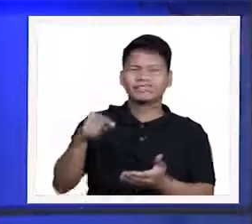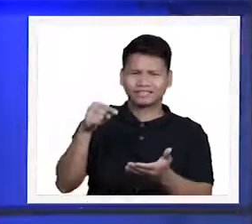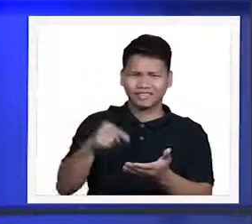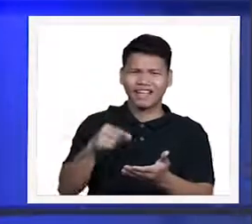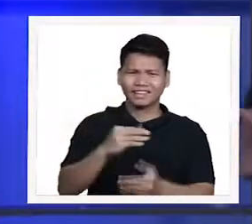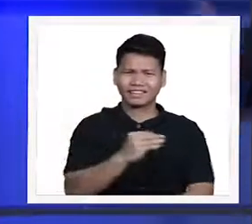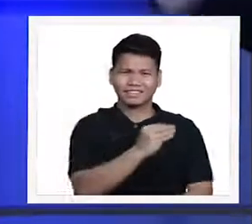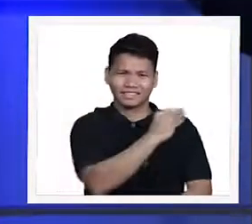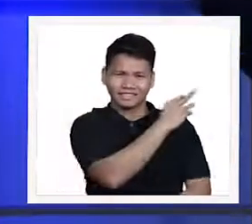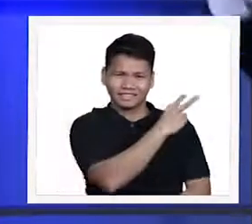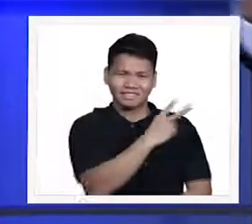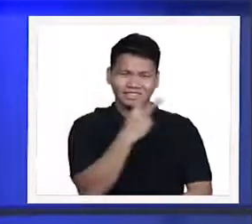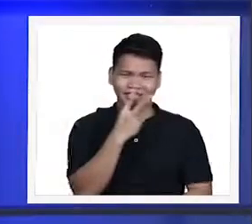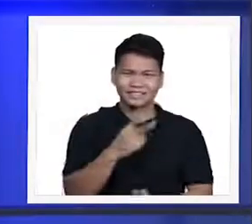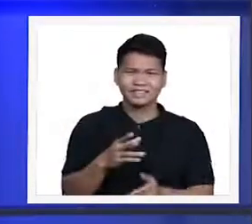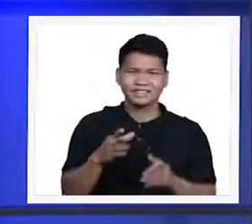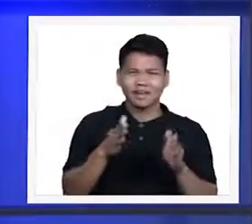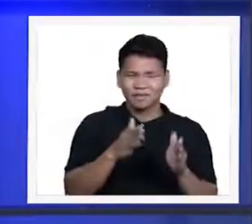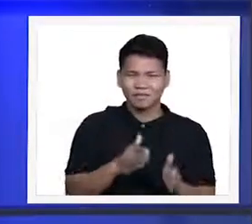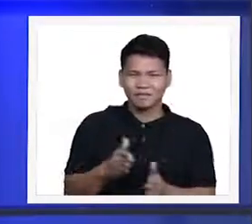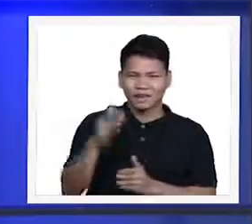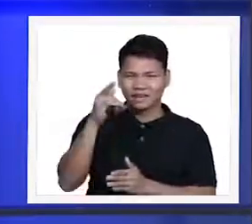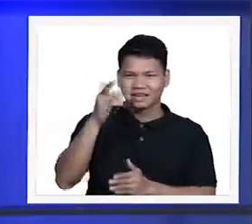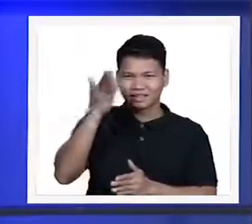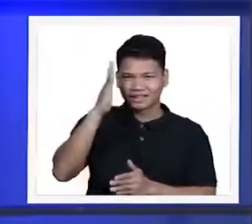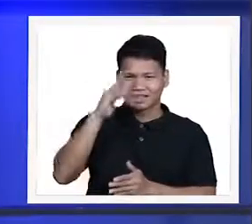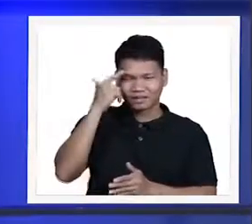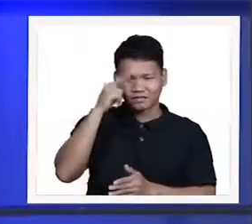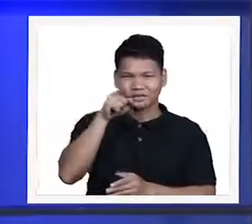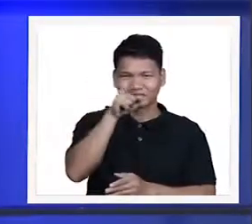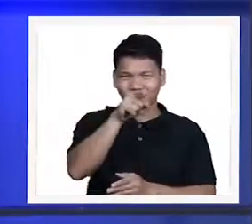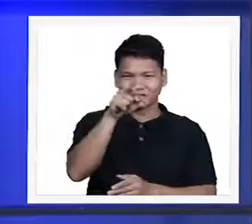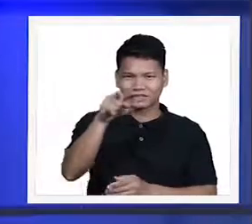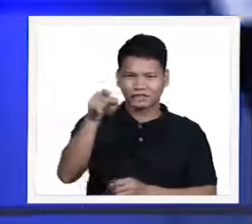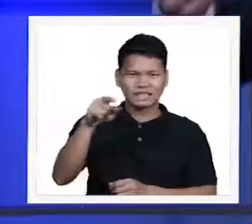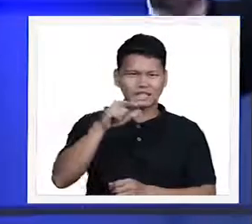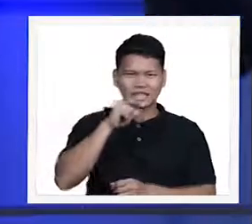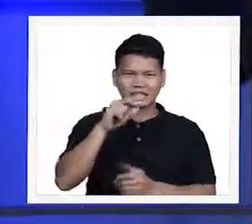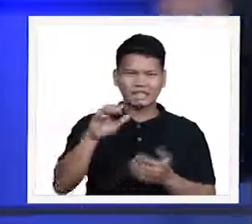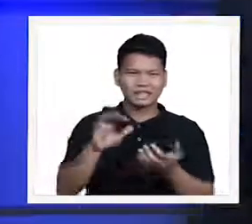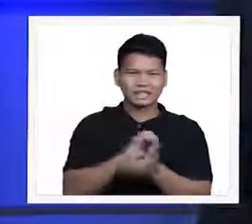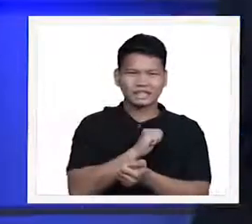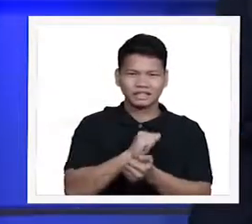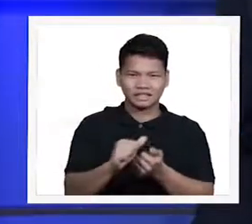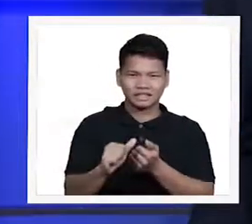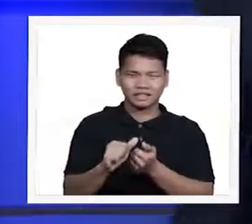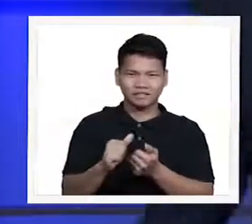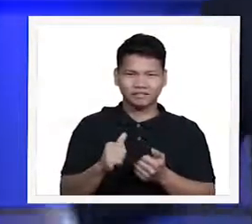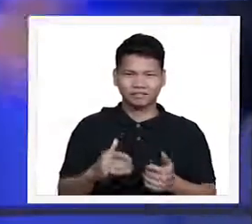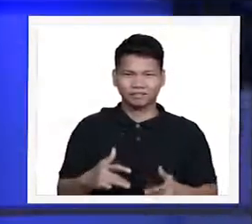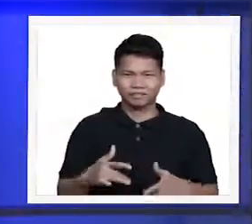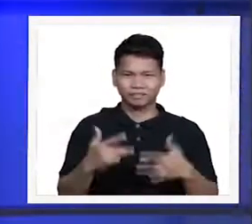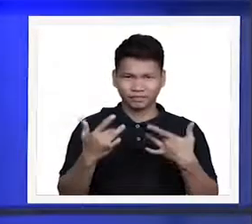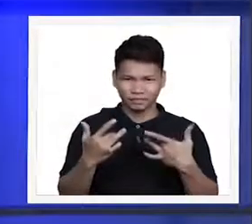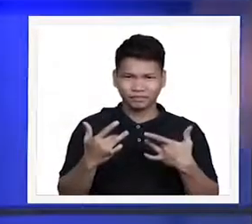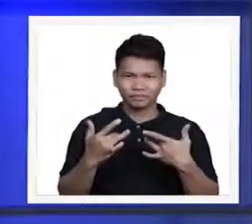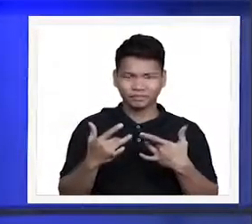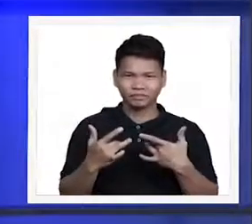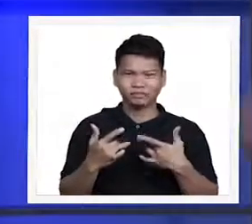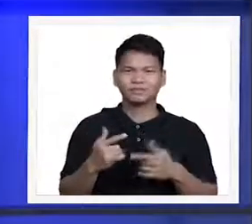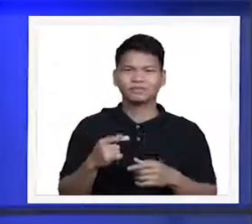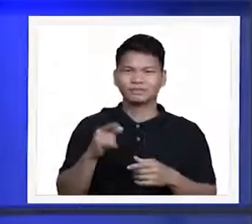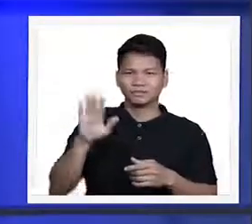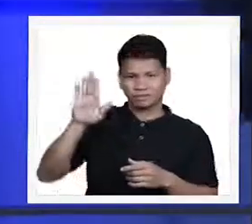Diyos. Hindi po nakakasama sa atin buhay. Bagus ang Kanyang plano ay bibigyan po